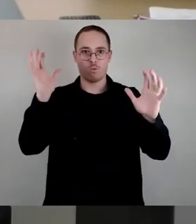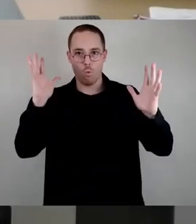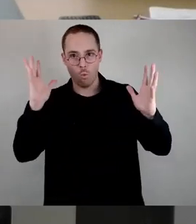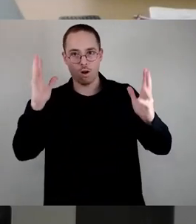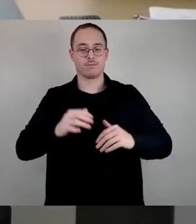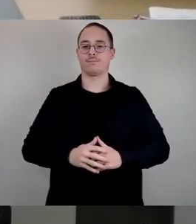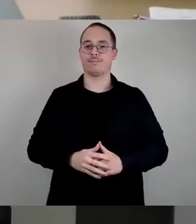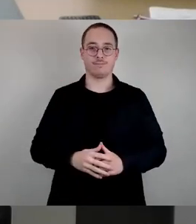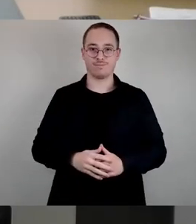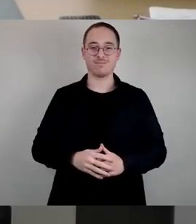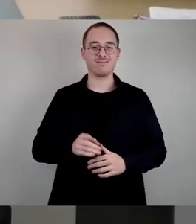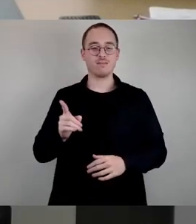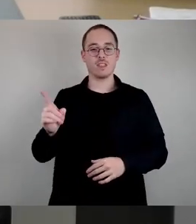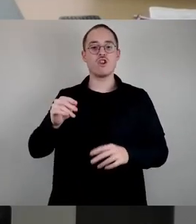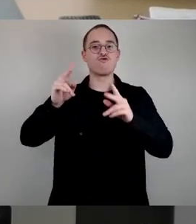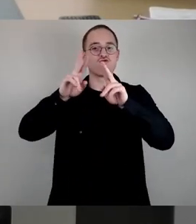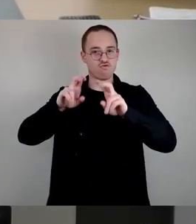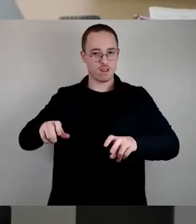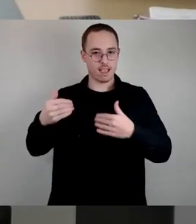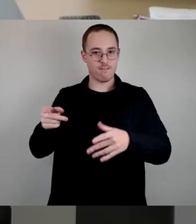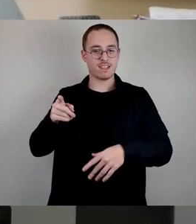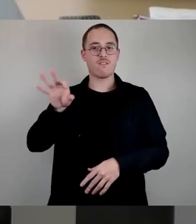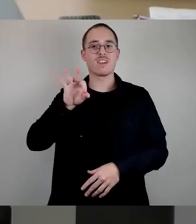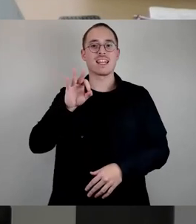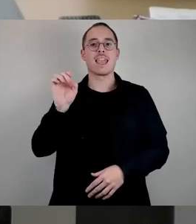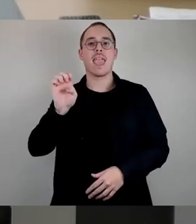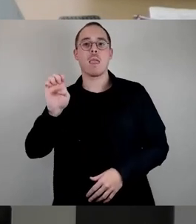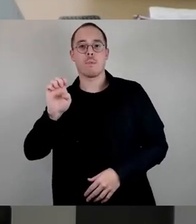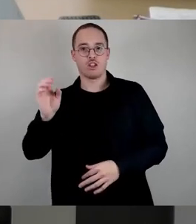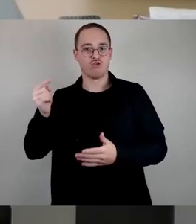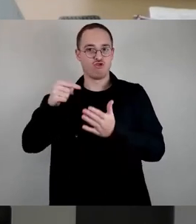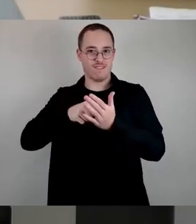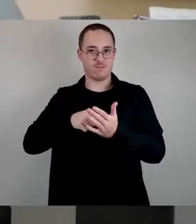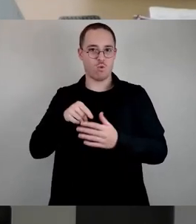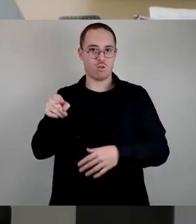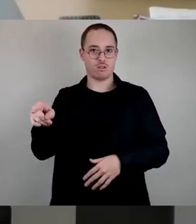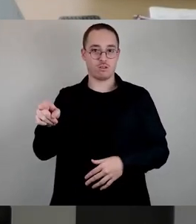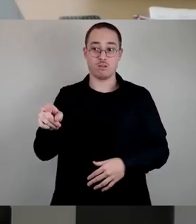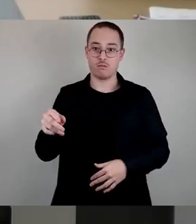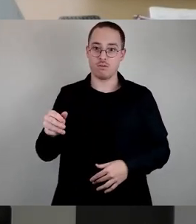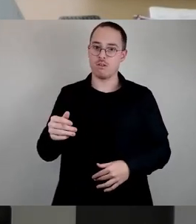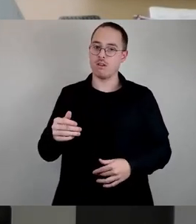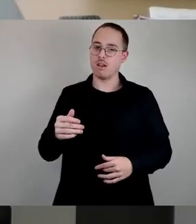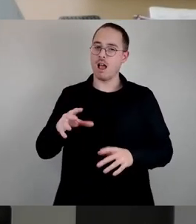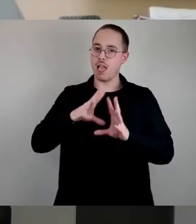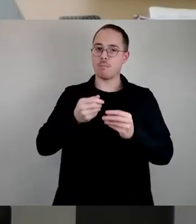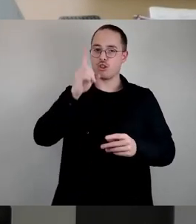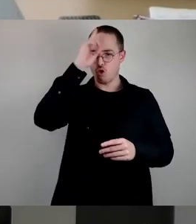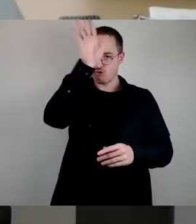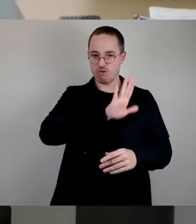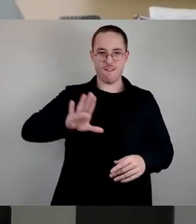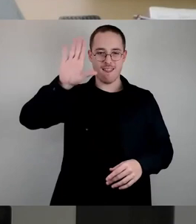ist das Vertrauen vielerer Bürgerinnen und Bürger in die Institutionen und das Funktionieren der Demokratie deutschlandweit auf unter 60 Prozent gesunken.